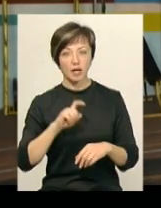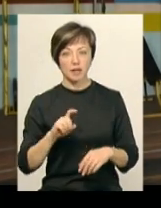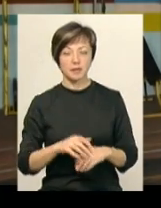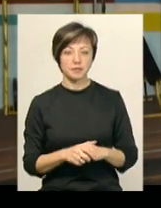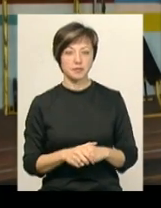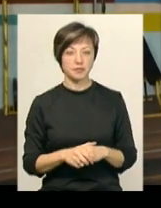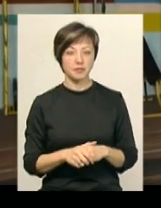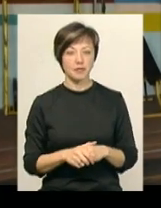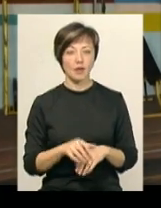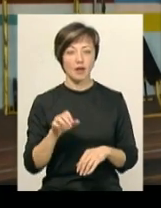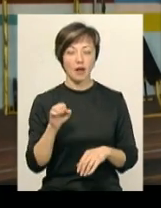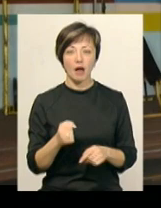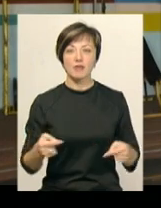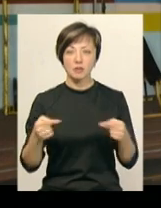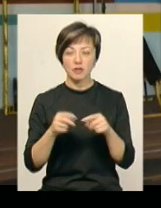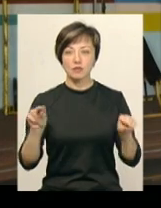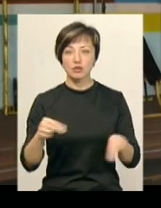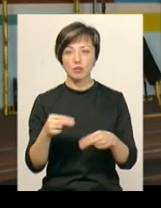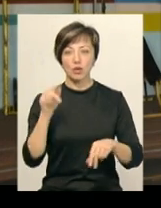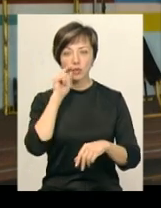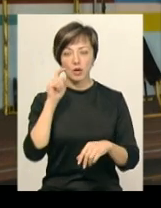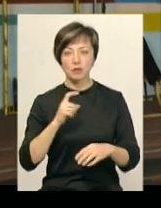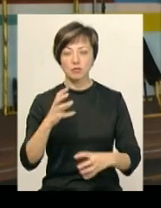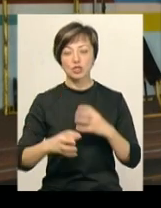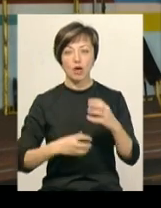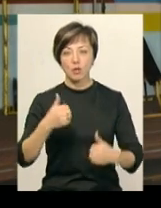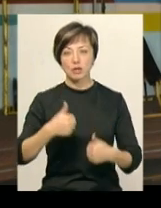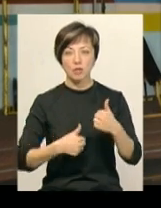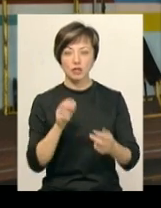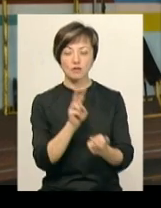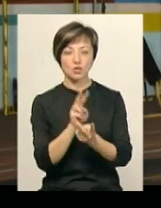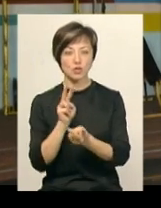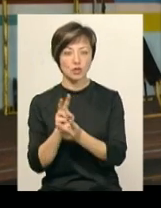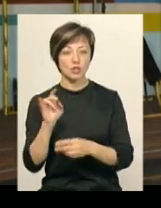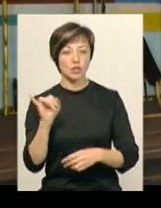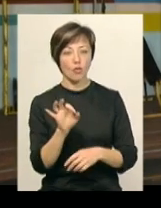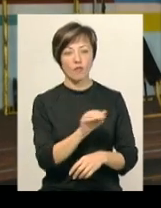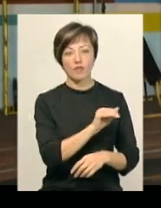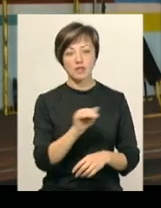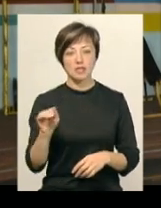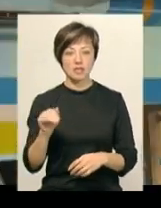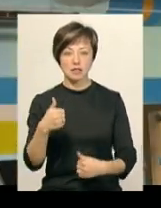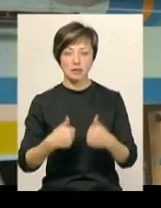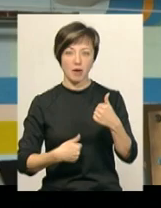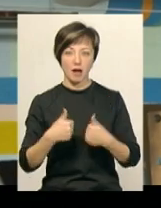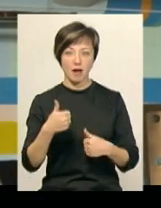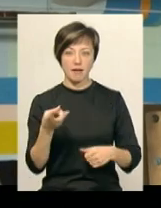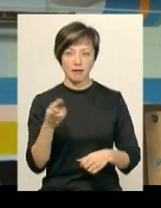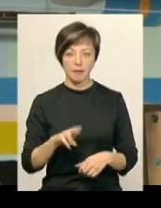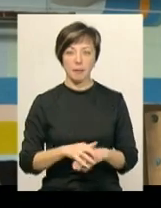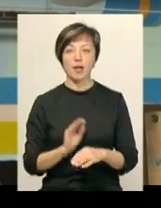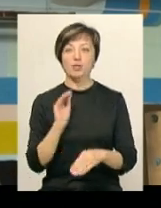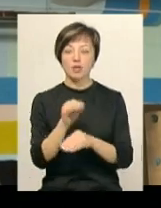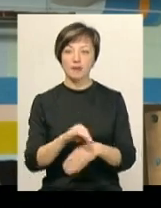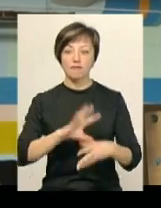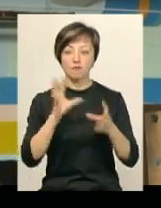а відповідно, вже з чемпіонатів України на міжнародні матчі, зустрічі та офіційні змагання. Вадим Крушинський